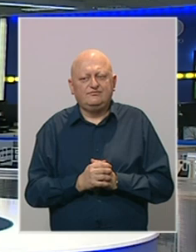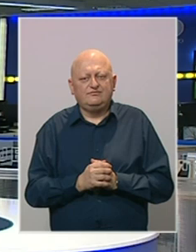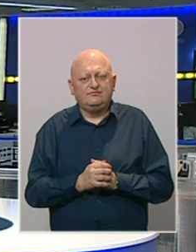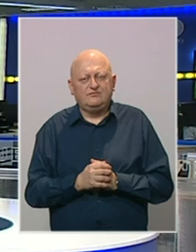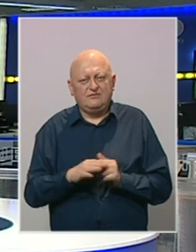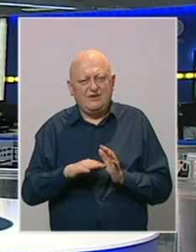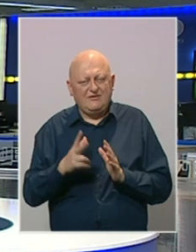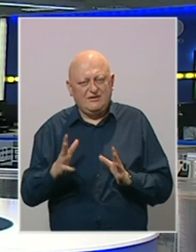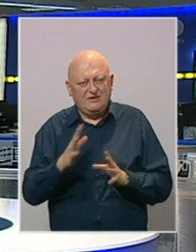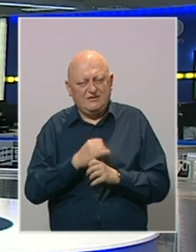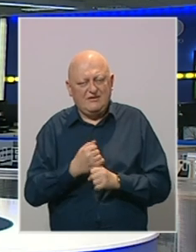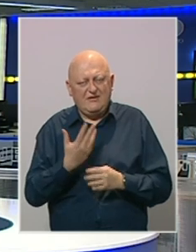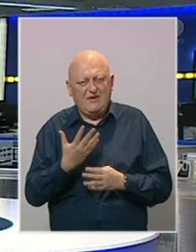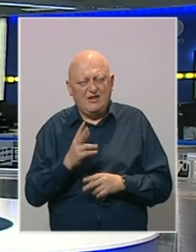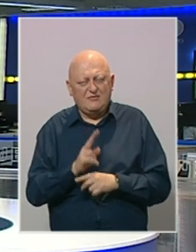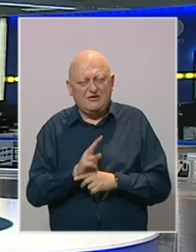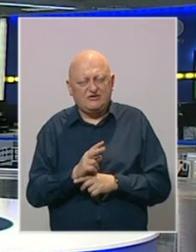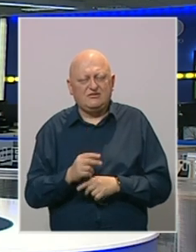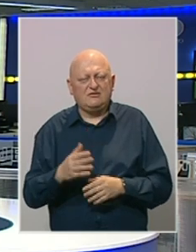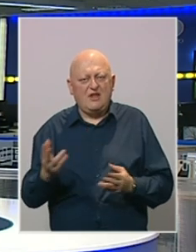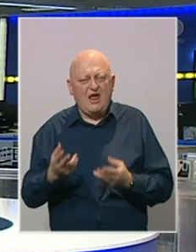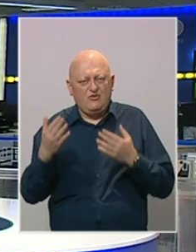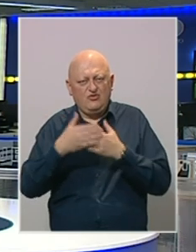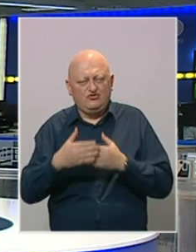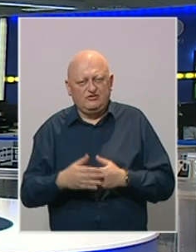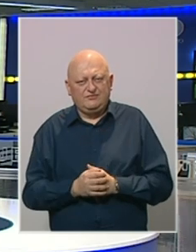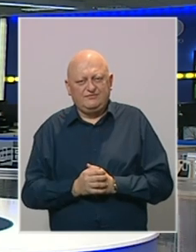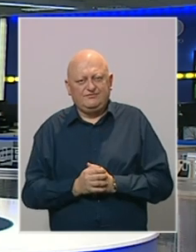I toliko u trećem dnevniku. Hvala što ste bili s nama i laku noć.